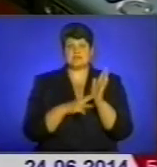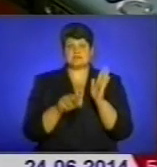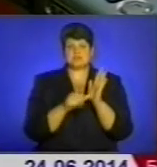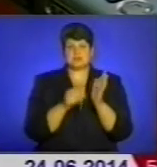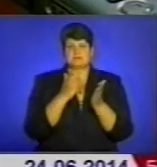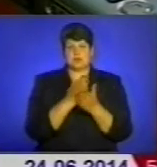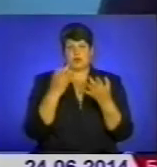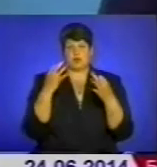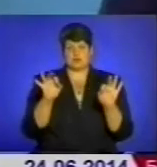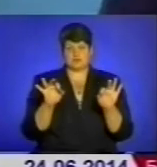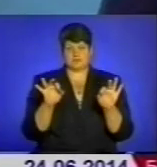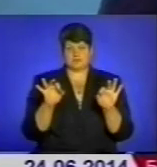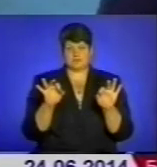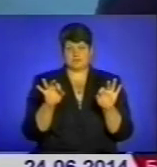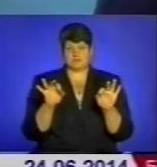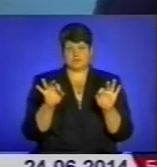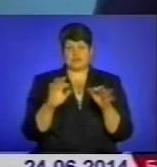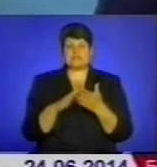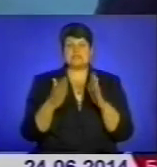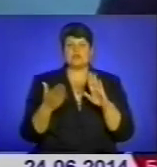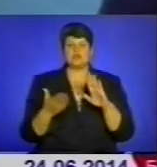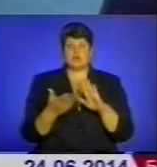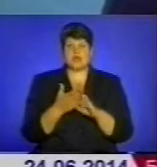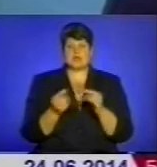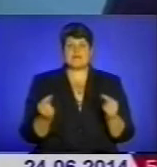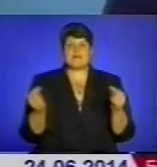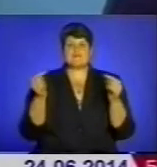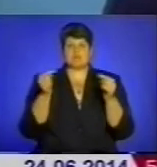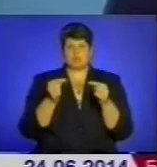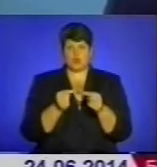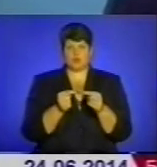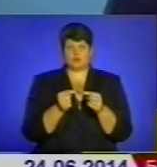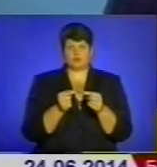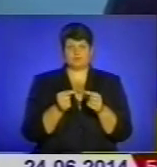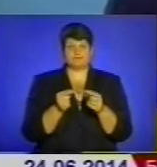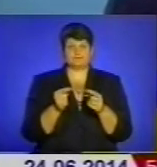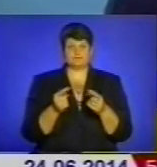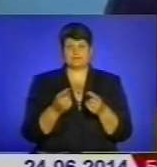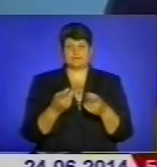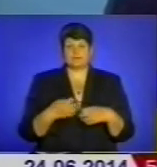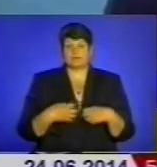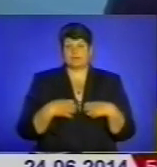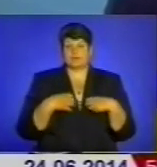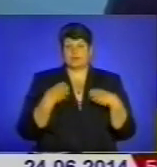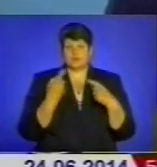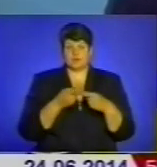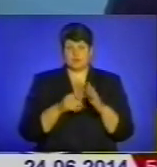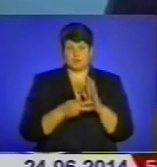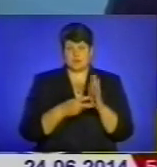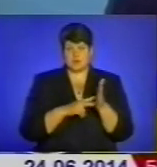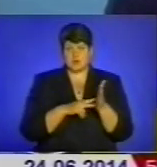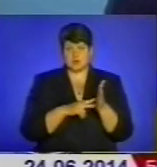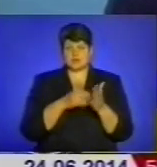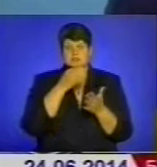10%. Ситуація відповідно катастрофічна в даному плані. Візьмемо лише